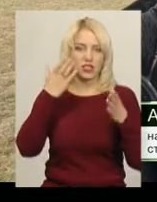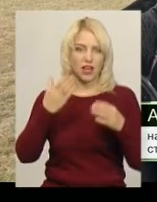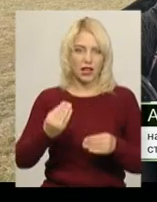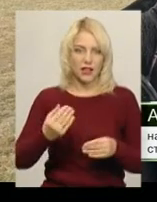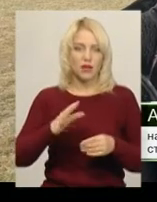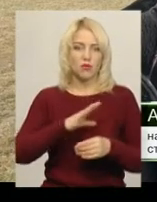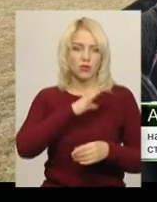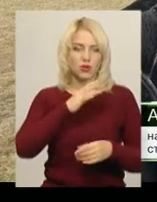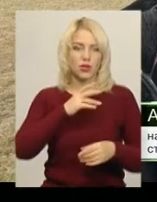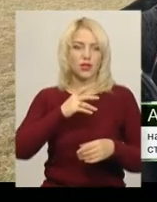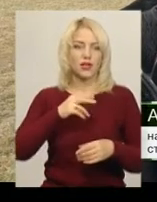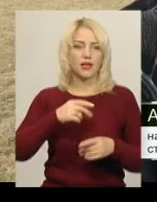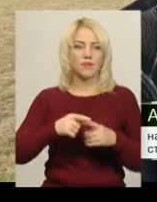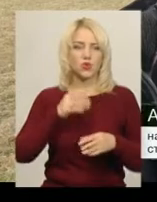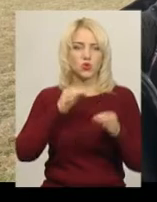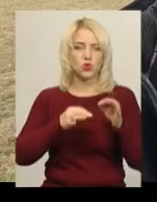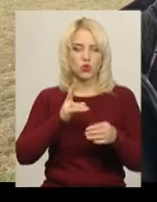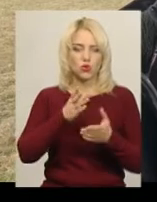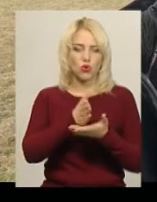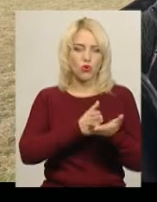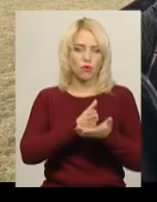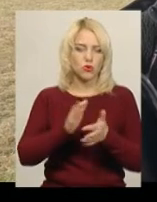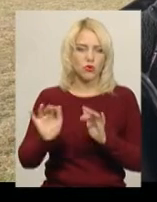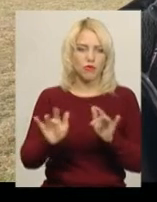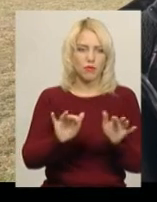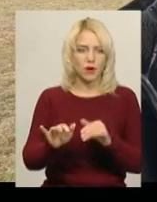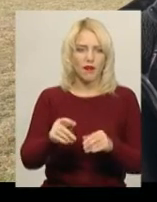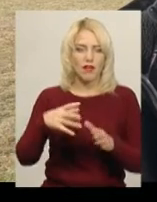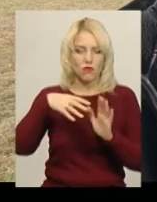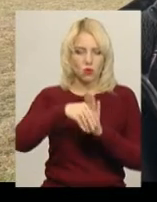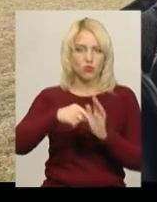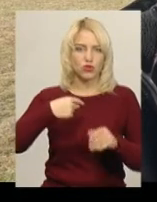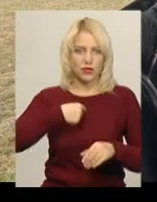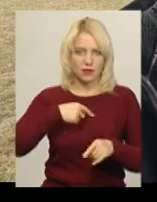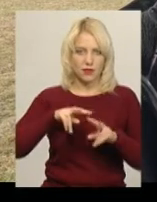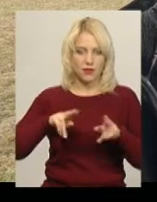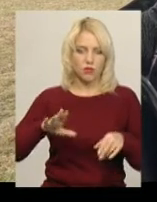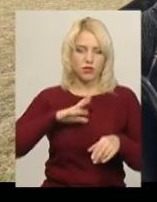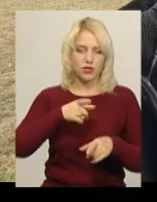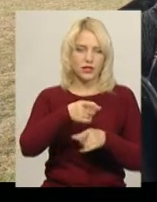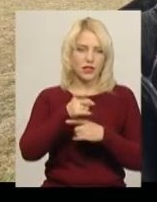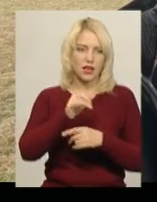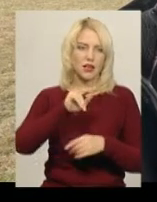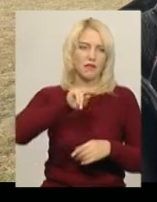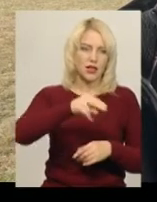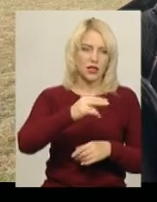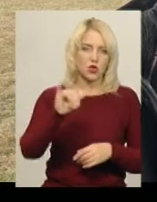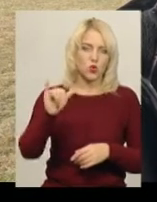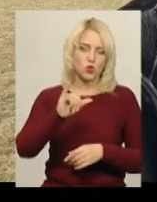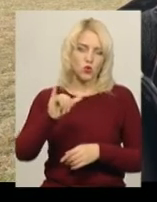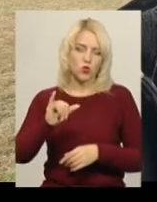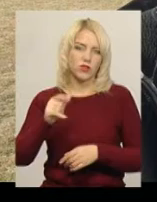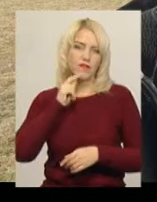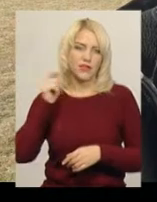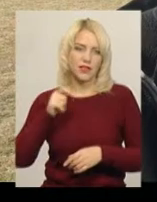Перший день у нас були примачі Судді, які обслуговують вправи, у тому числі і я, ми стріляли у п'ятницю, у суботу та неділю по шість вправ